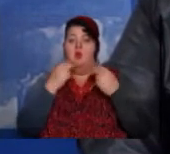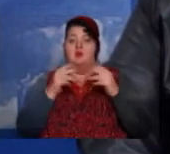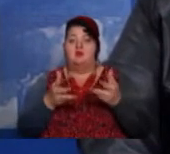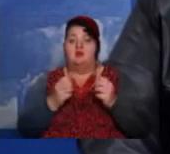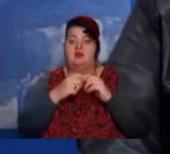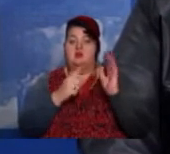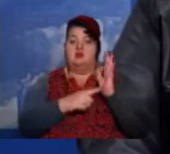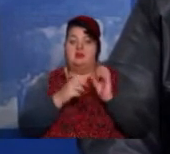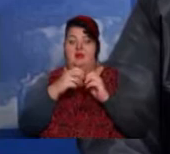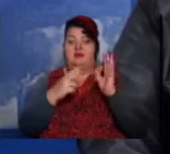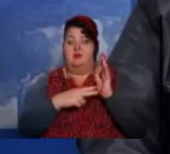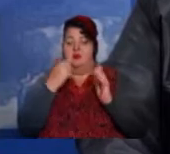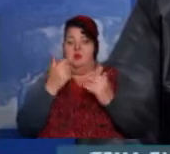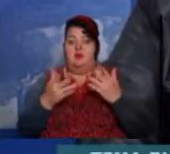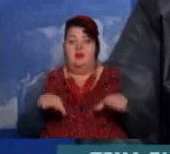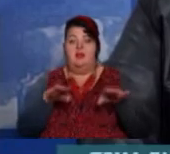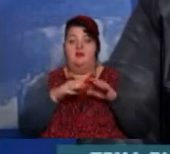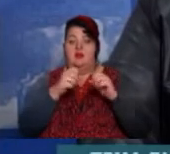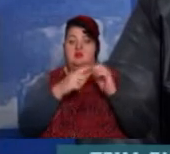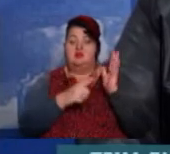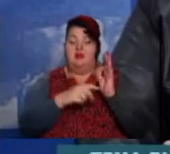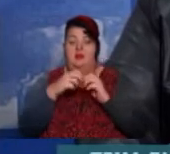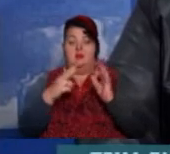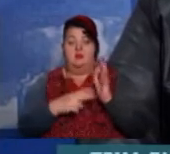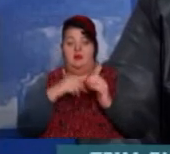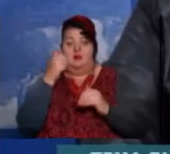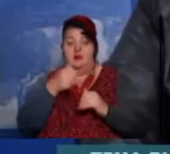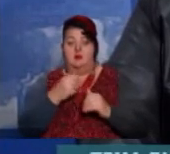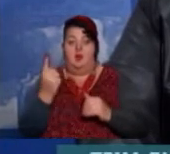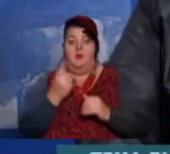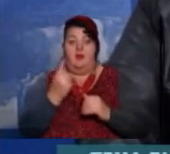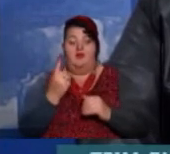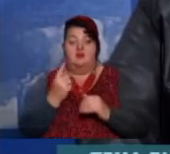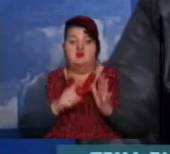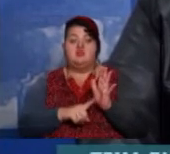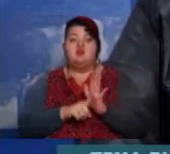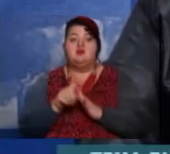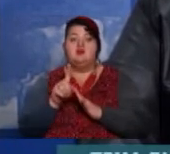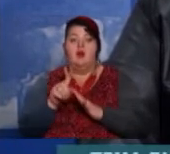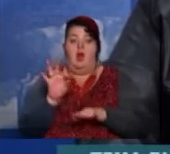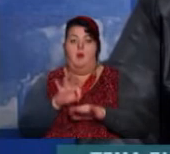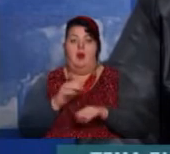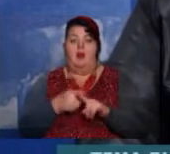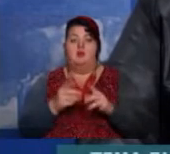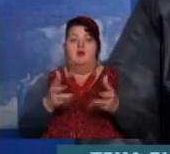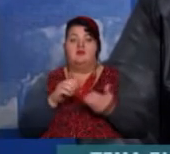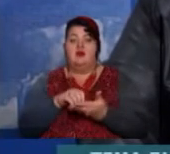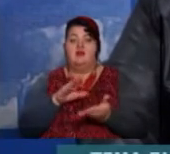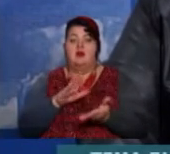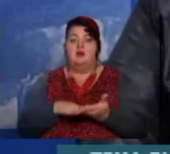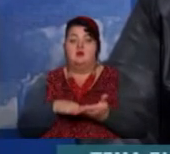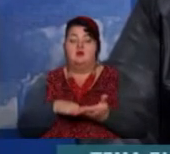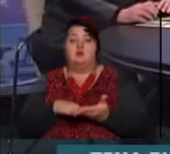17 року. Якщо спілкуватися 16 і 17 року, то первичні лікарі, які взяли на участь у нас в